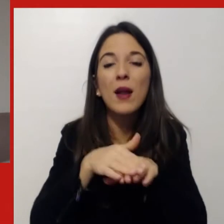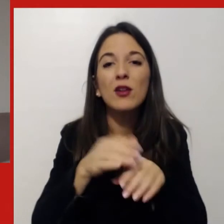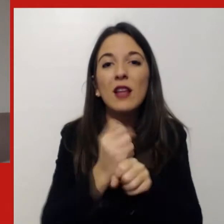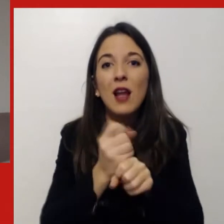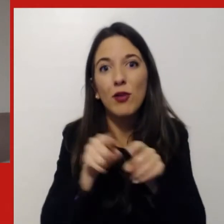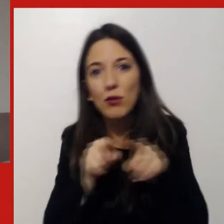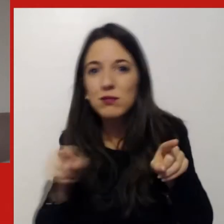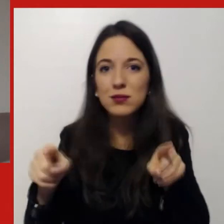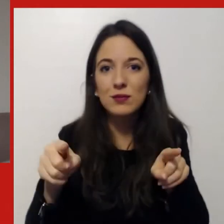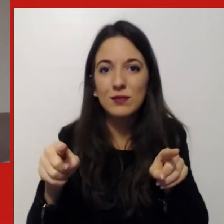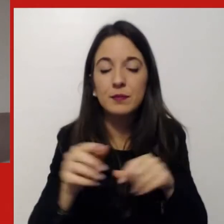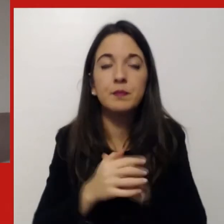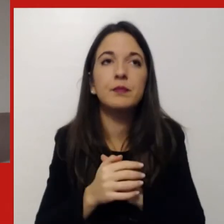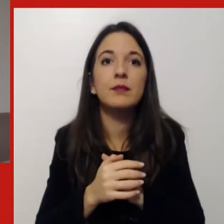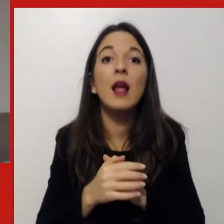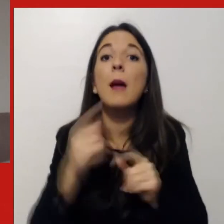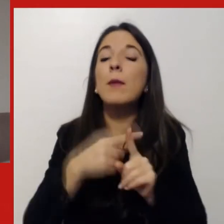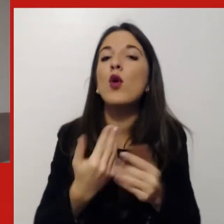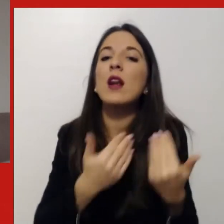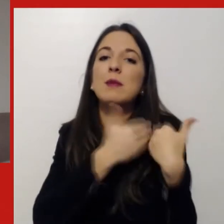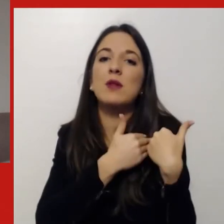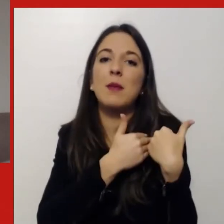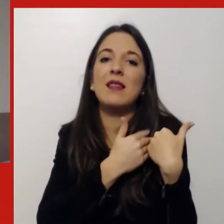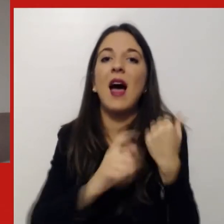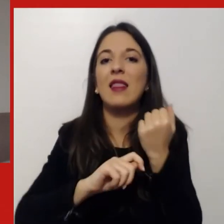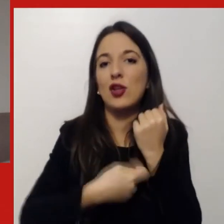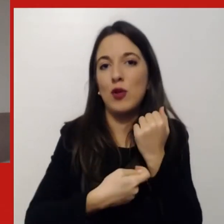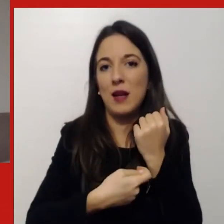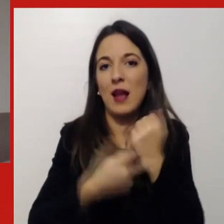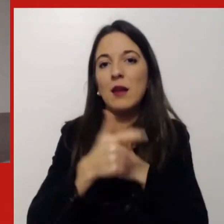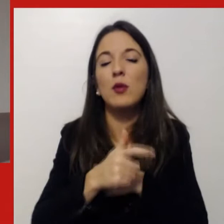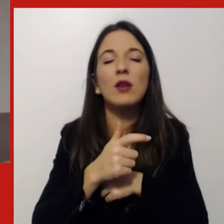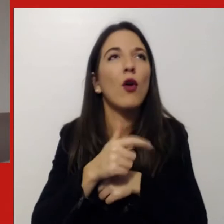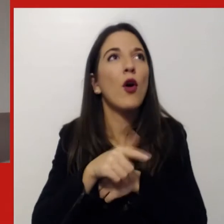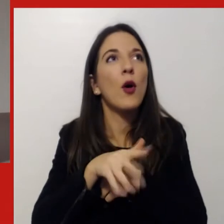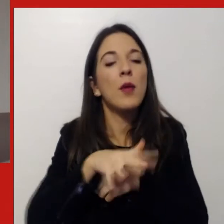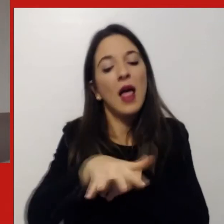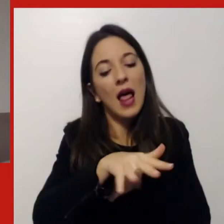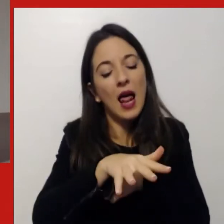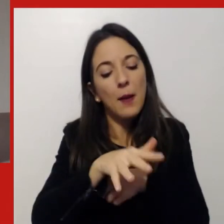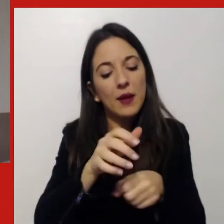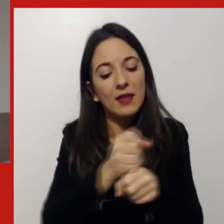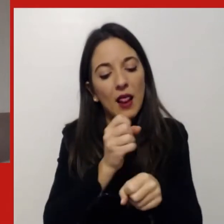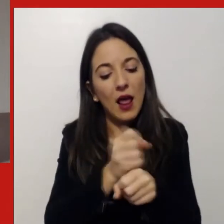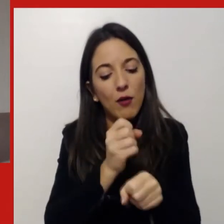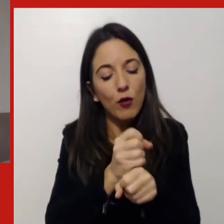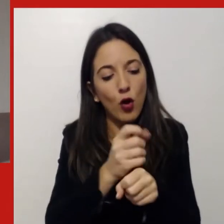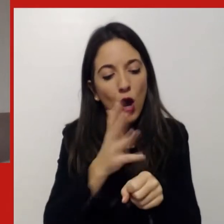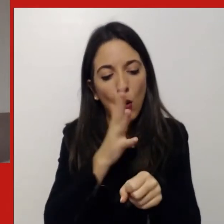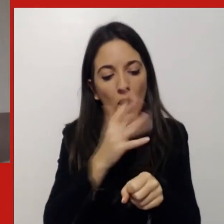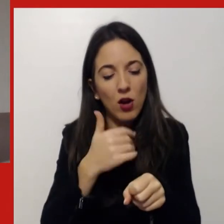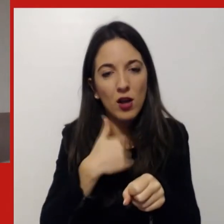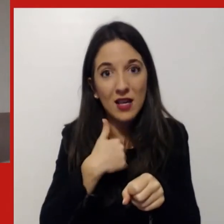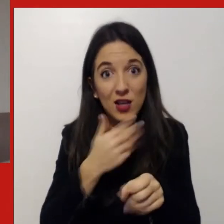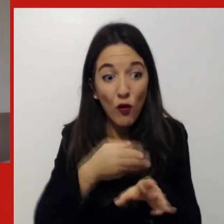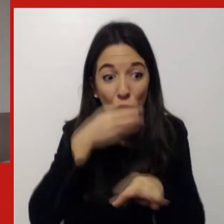quindi un lavoro indipendente dal concetto di tempo e spazio dove appunto il lavoro è qualcosa che uno fa e non un posto dove